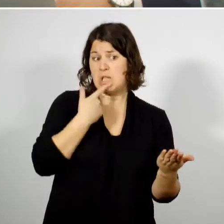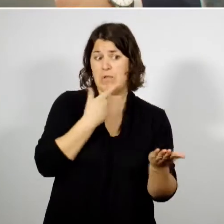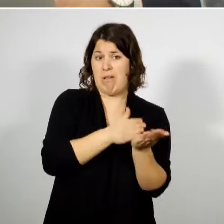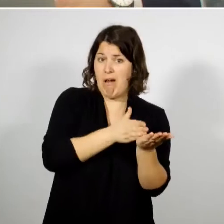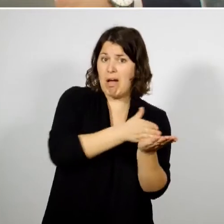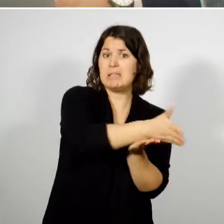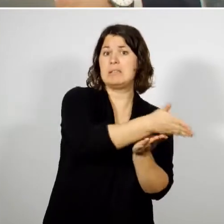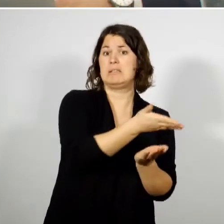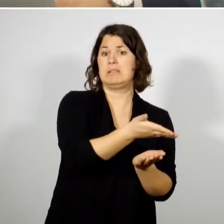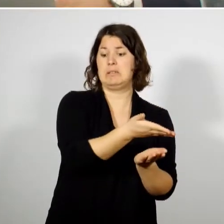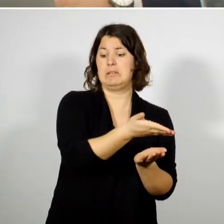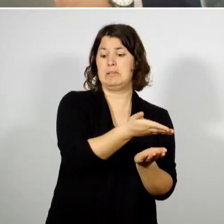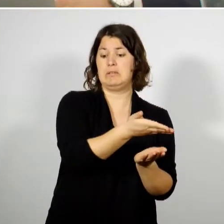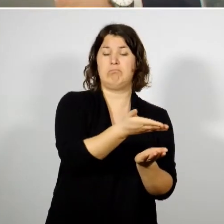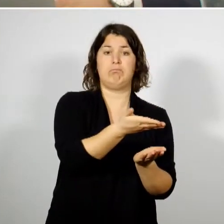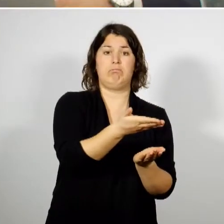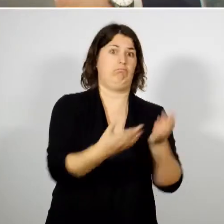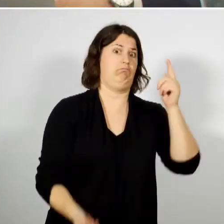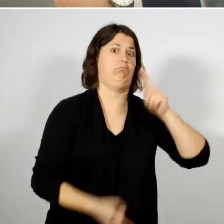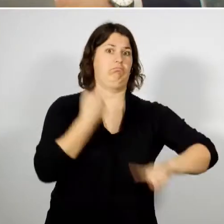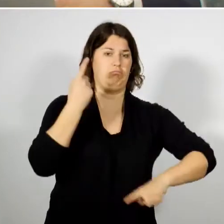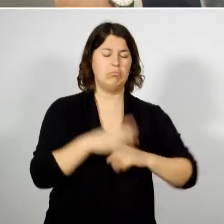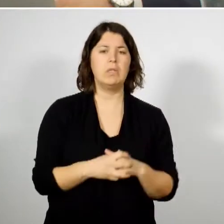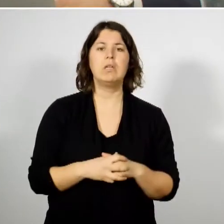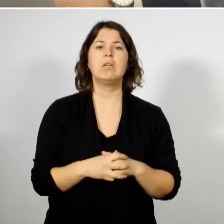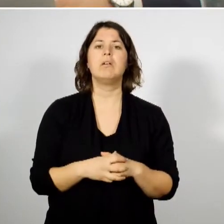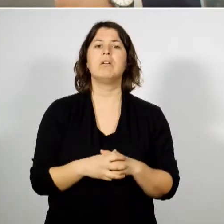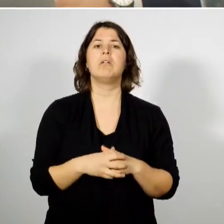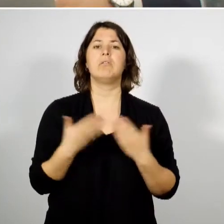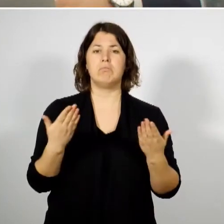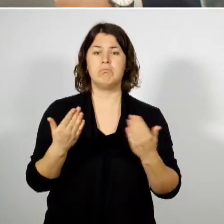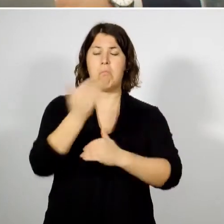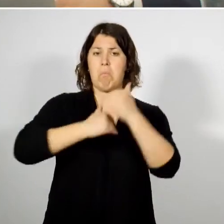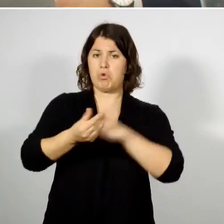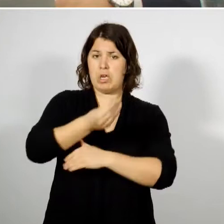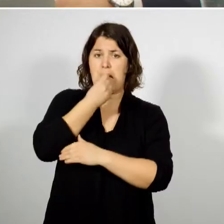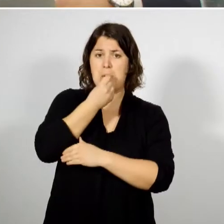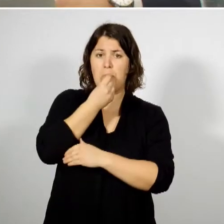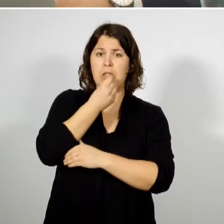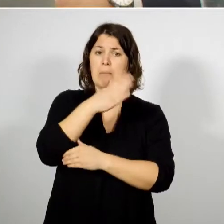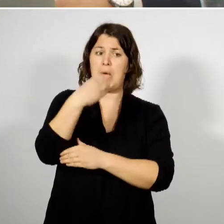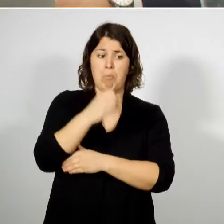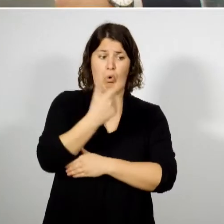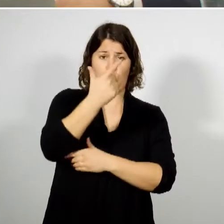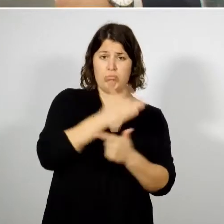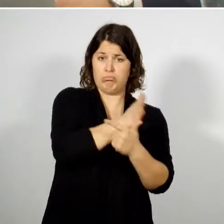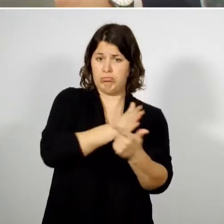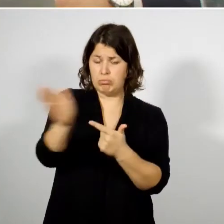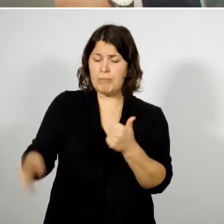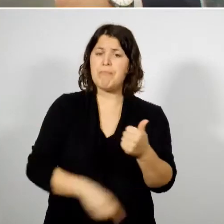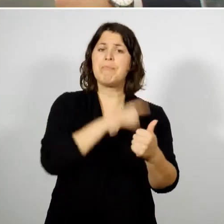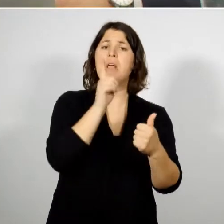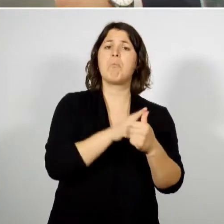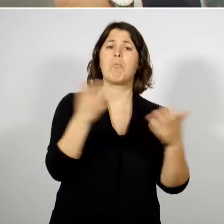fondement. Deux approches sont inscrites dans notre projet alimentaire métropolitain. La première